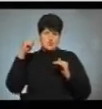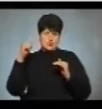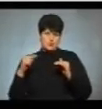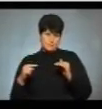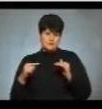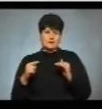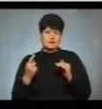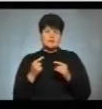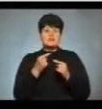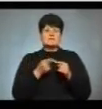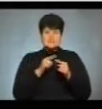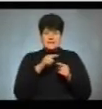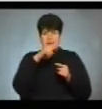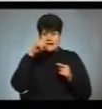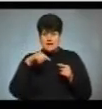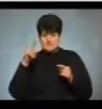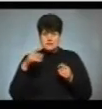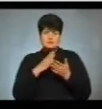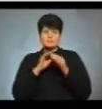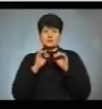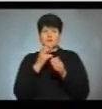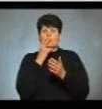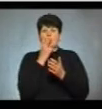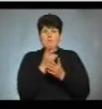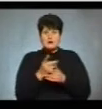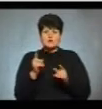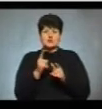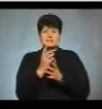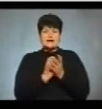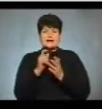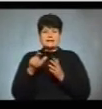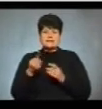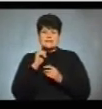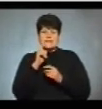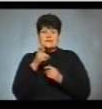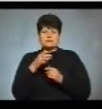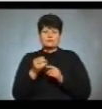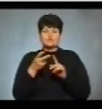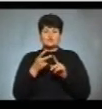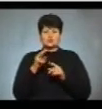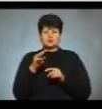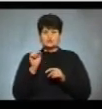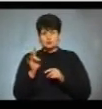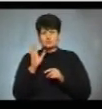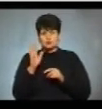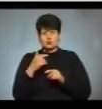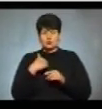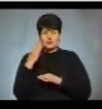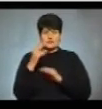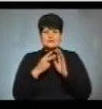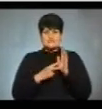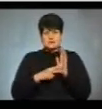Відповідно, у цій графіці ми маємо можливість побачити, що за кандидата Зеленського в другому турі виборів готові проголосувати 74